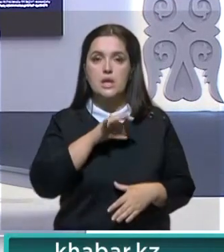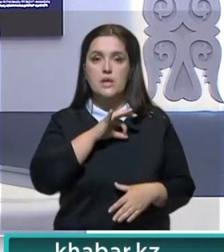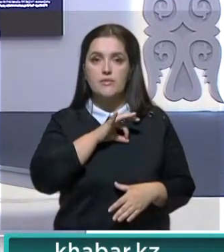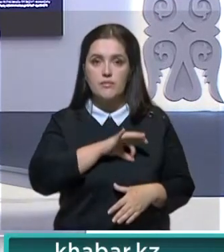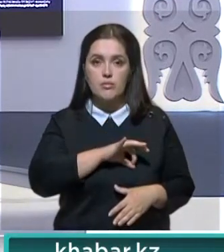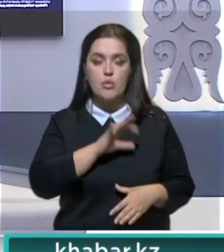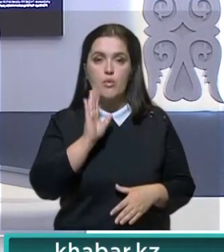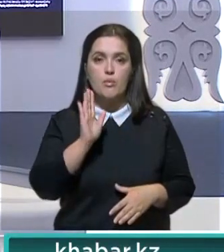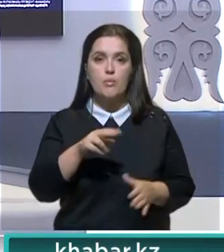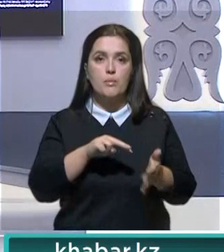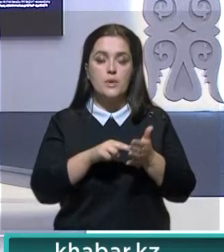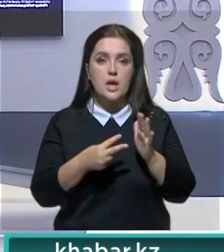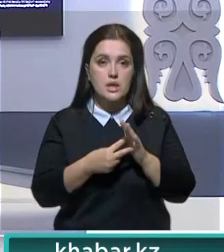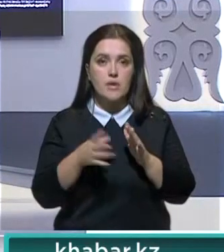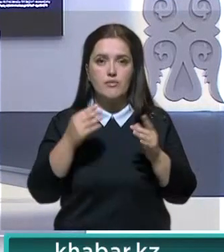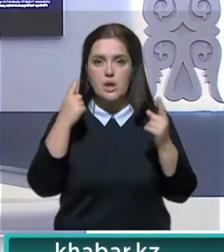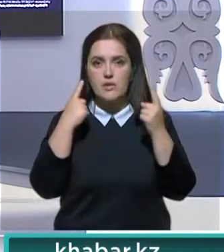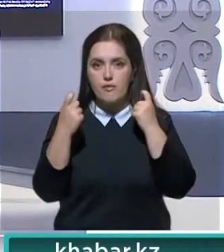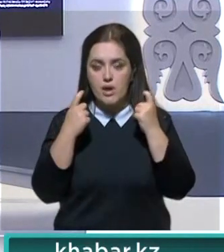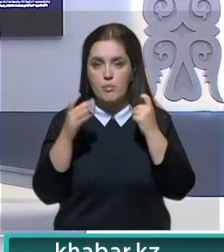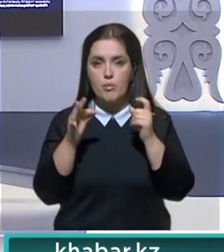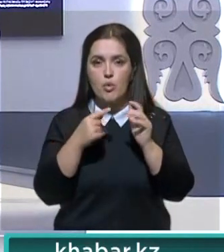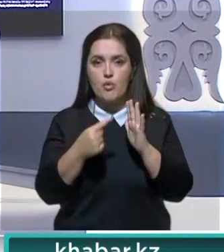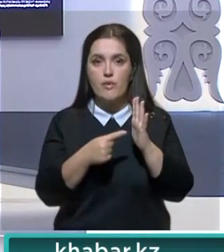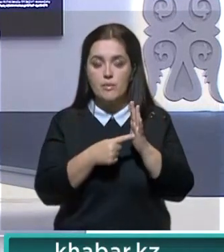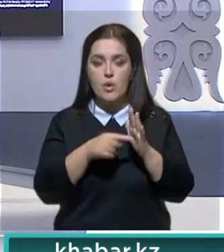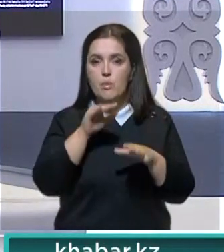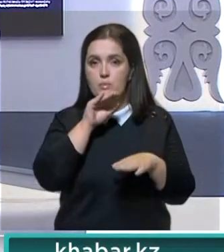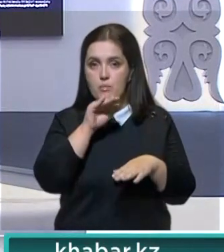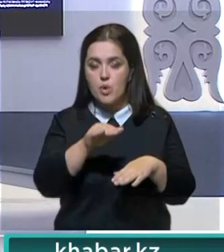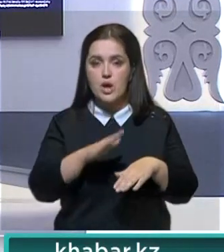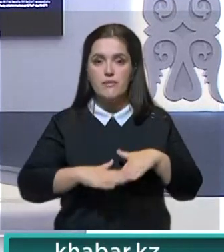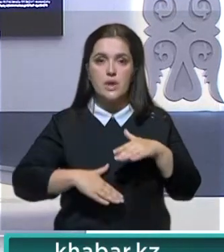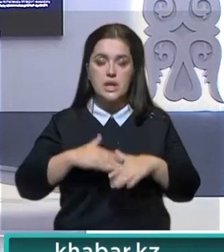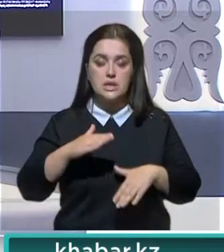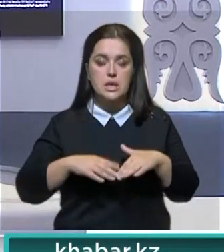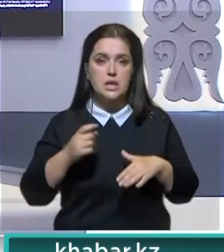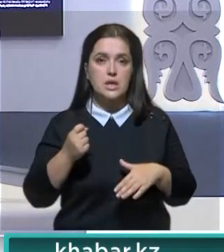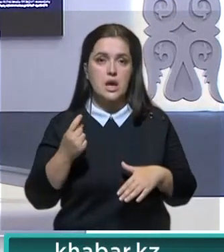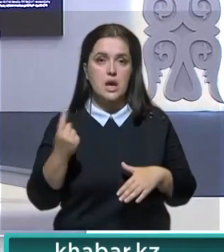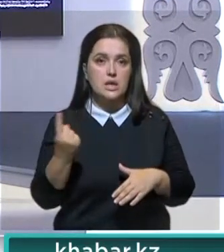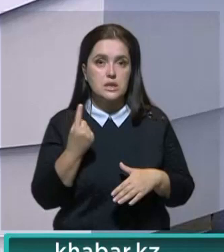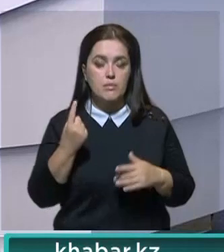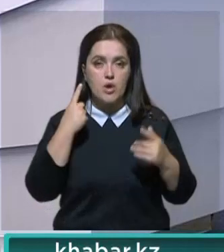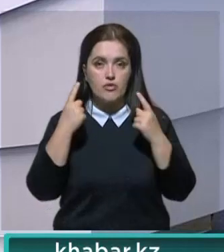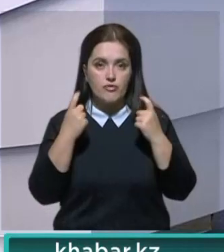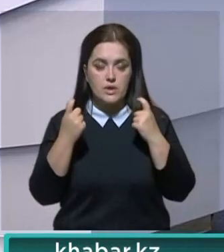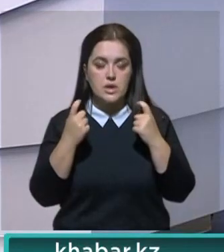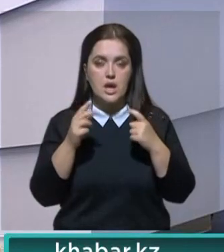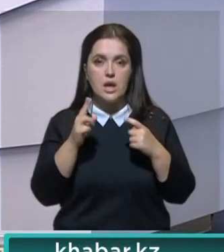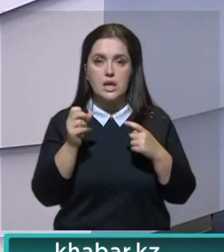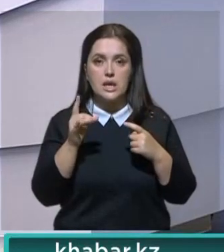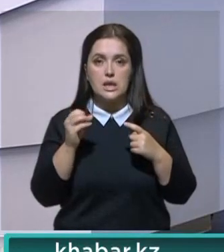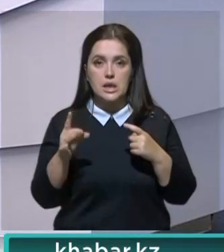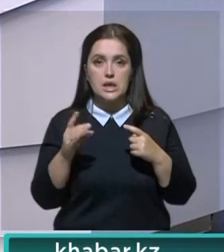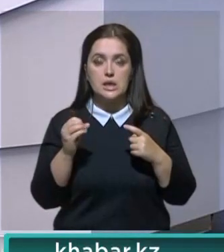проводить кадровое планирование. Вся информация по вопросам профквалификации будет аккумулироваться на едином информационном портале «Карьер Инбек»,